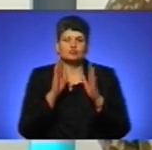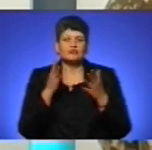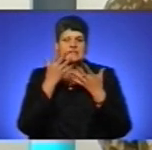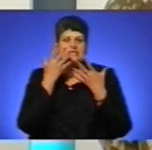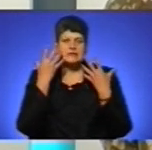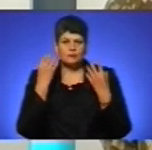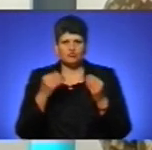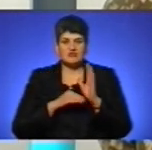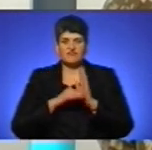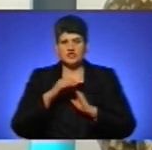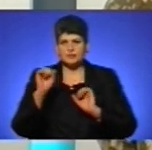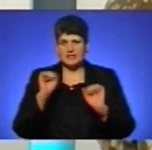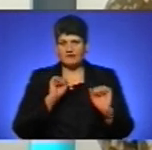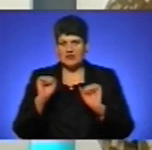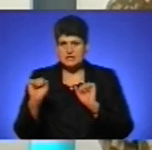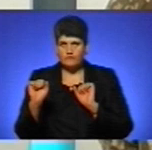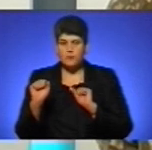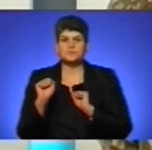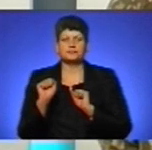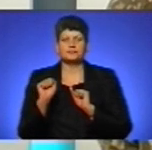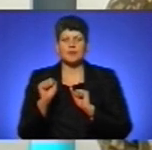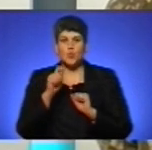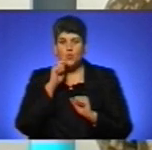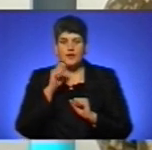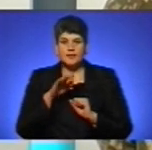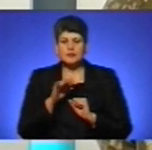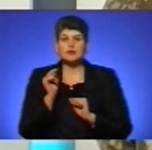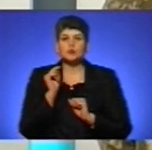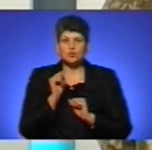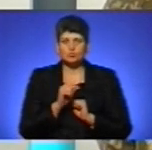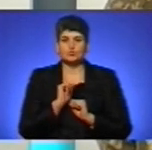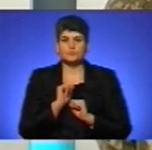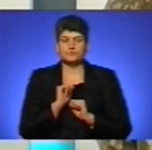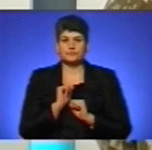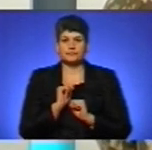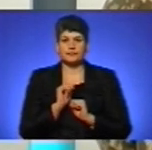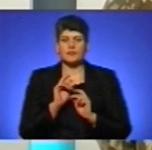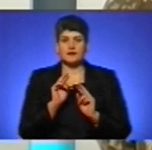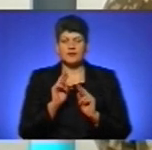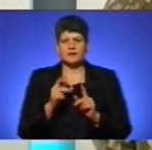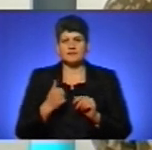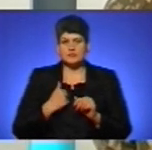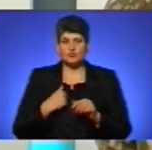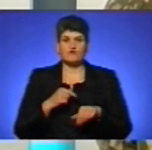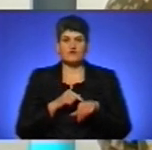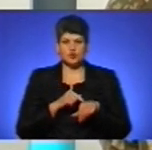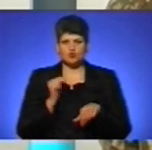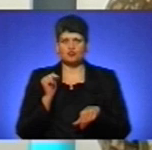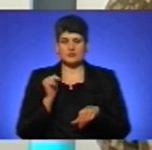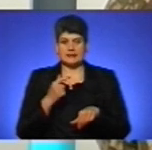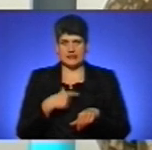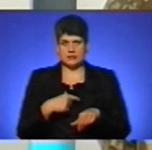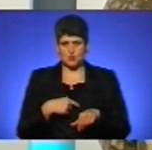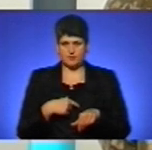вищим керівництвом України. Тому ми, як військові, відчуваємо на